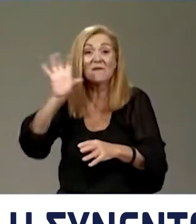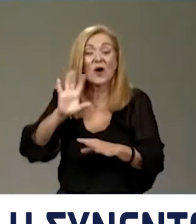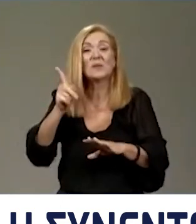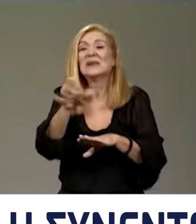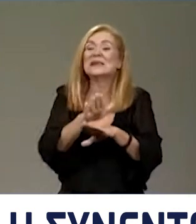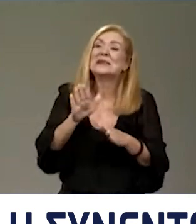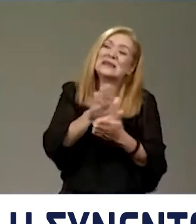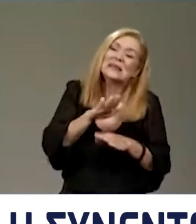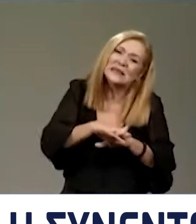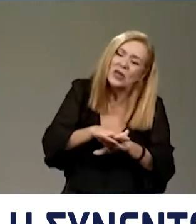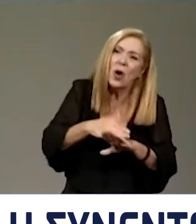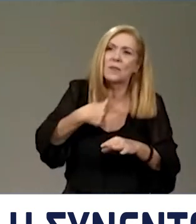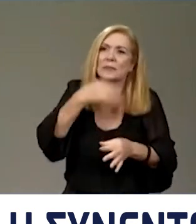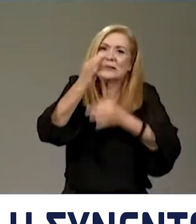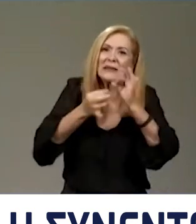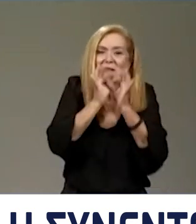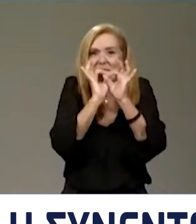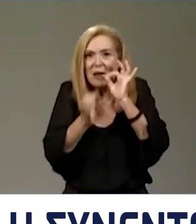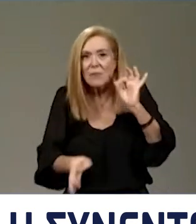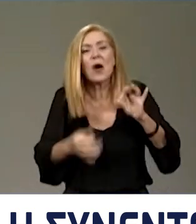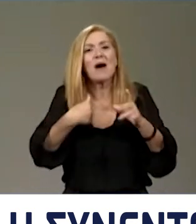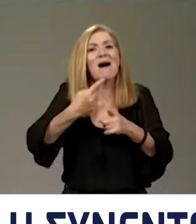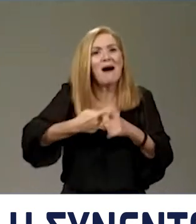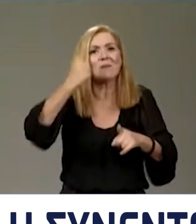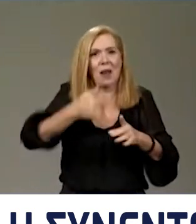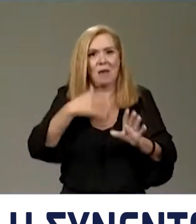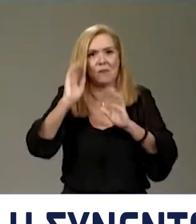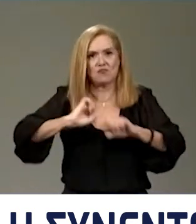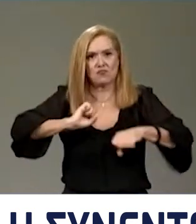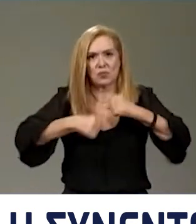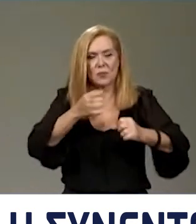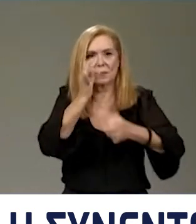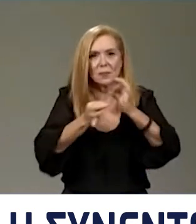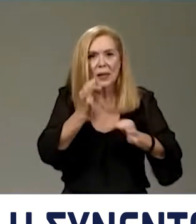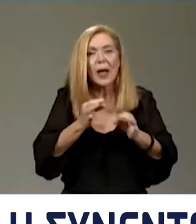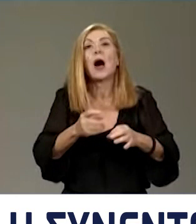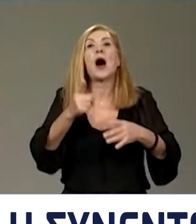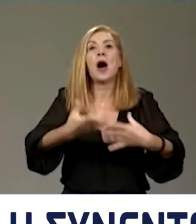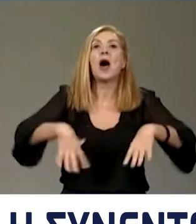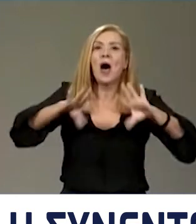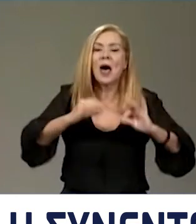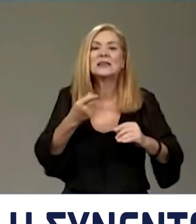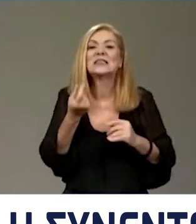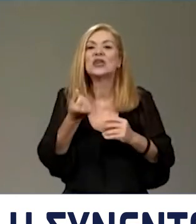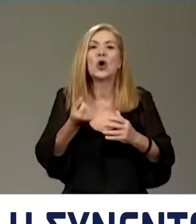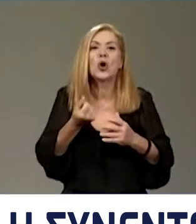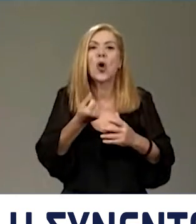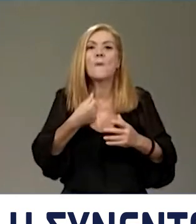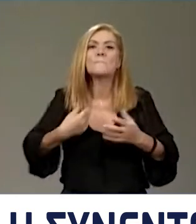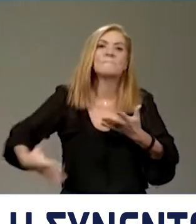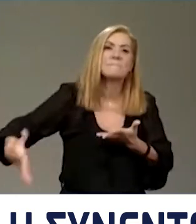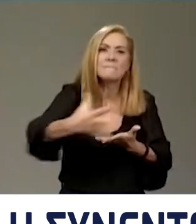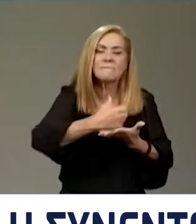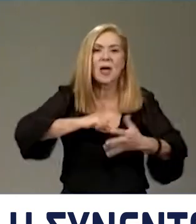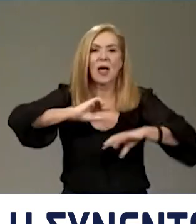τεχνικός αλλά νομίζω ότι αρξίζει να το εξηγήσω με απλά λόγια οδήγησε σε μια κάμψη της οικονομικής δραστηριότητας. Αυτό συμβαίνει συνήθως